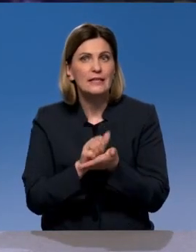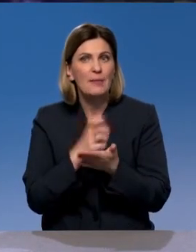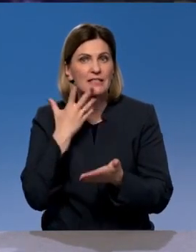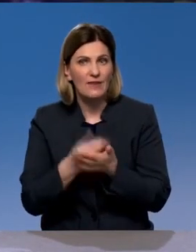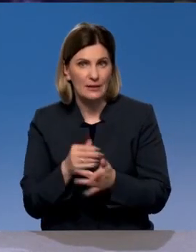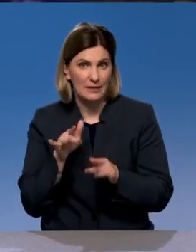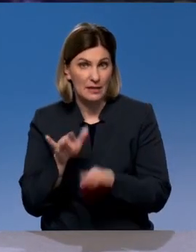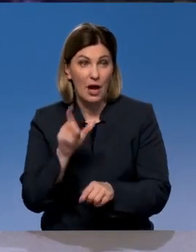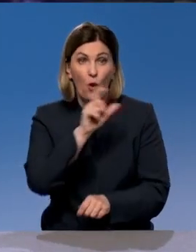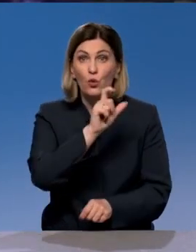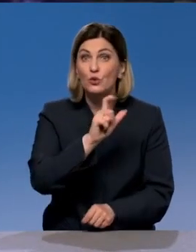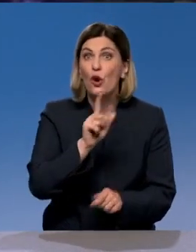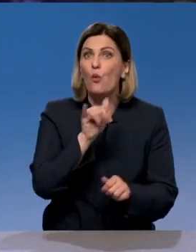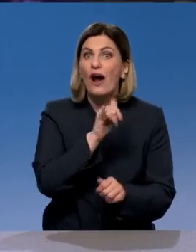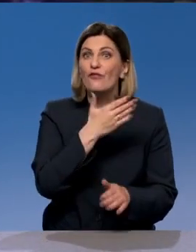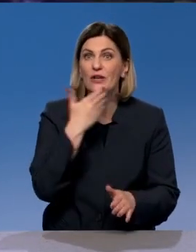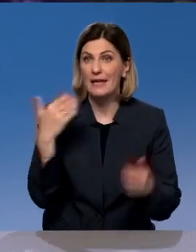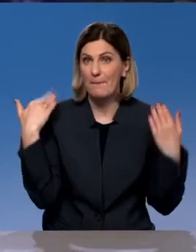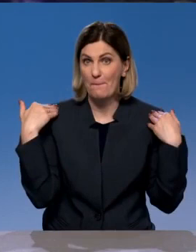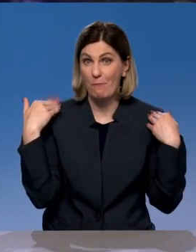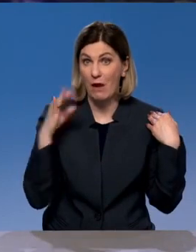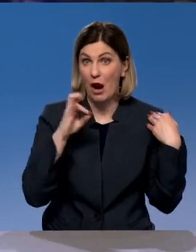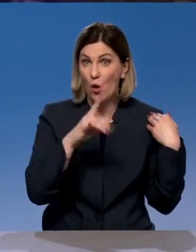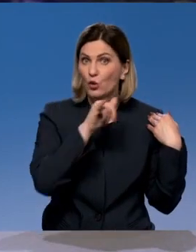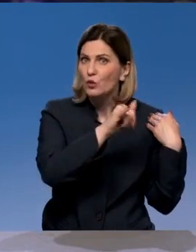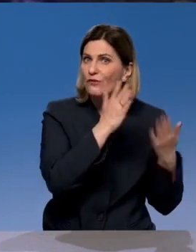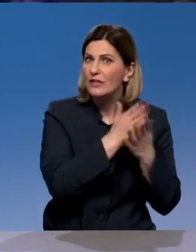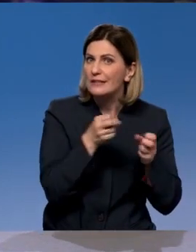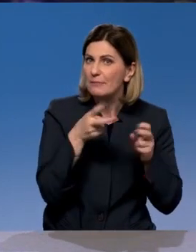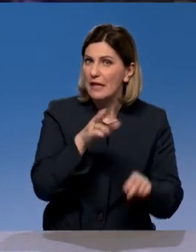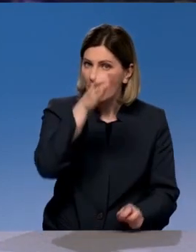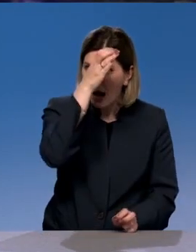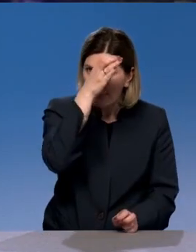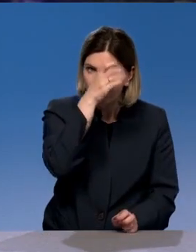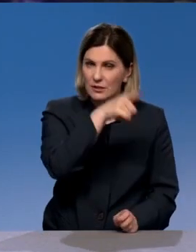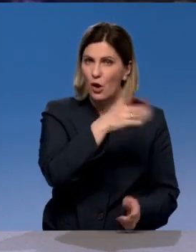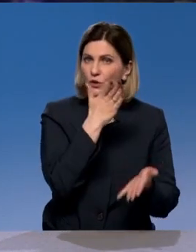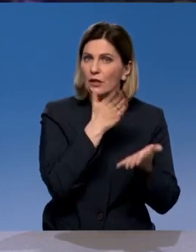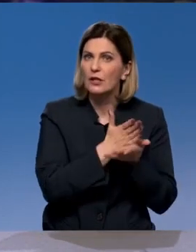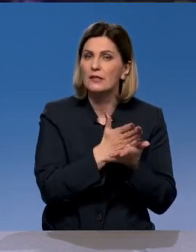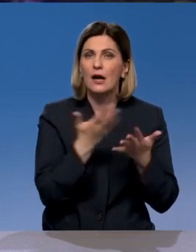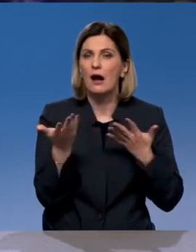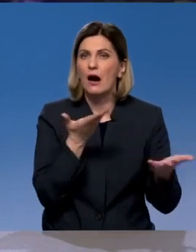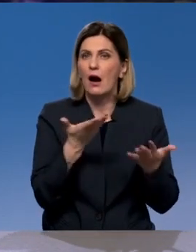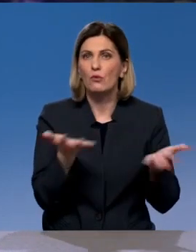этих погон, и которые действительно имеют на это, и образование они имеют, соответственно, и имеют какой-то, я не знаю, там,